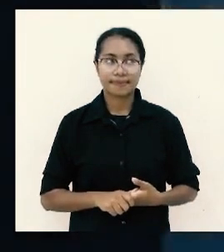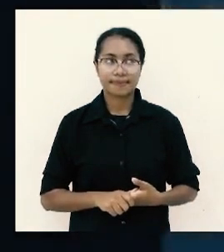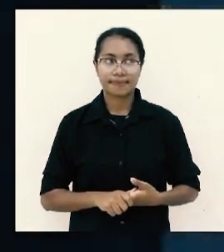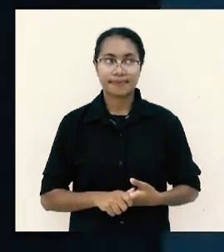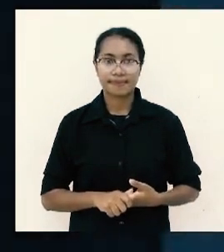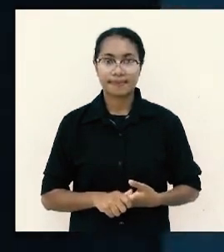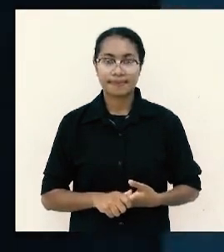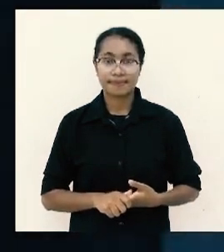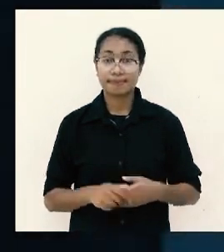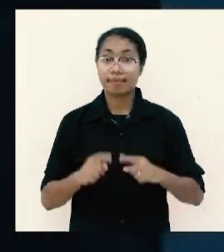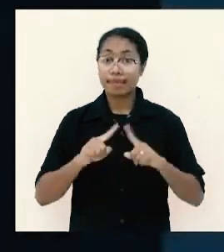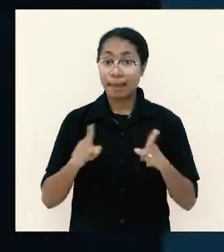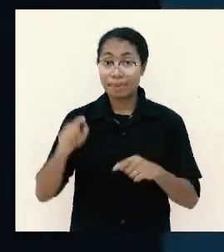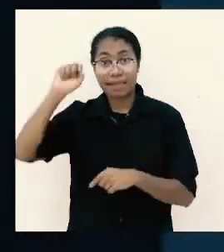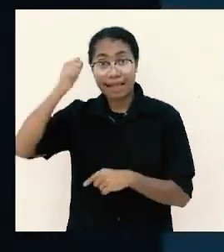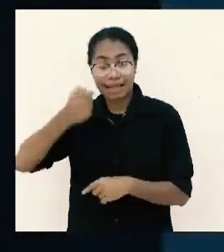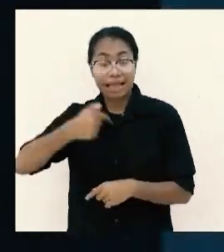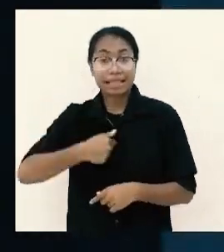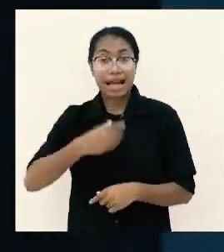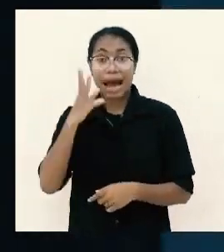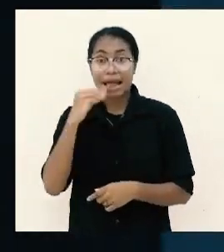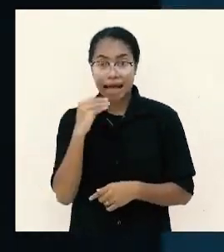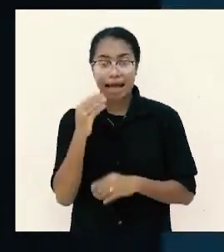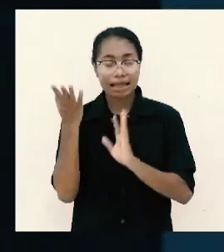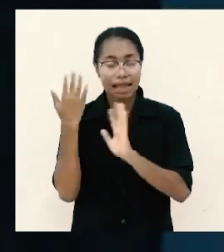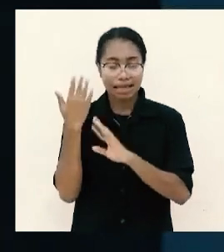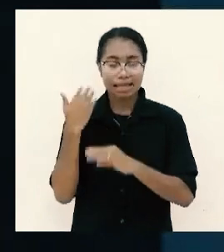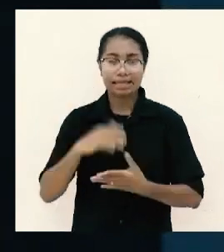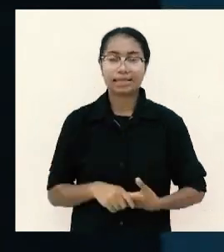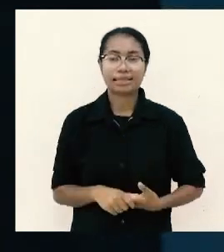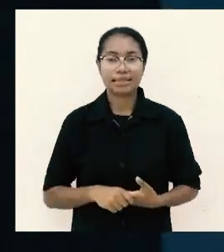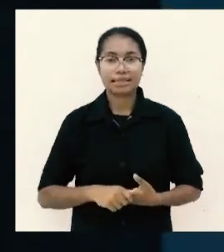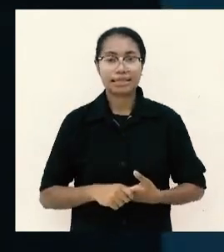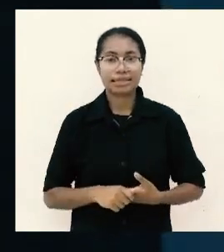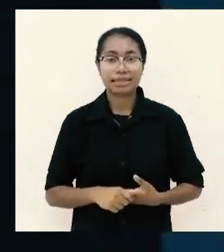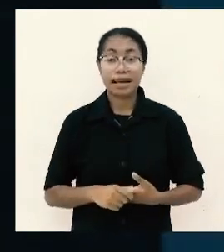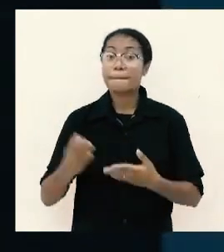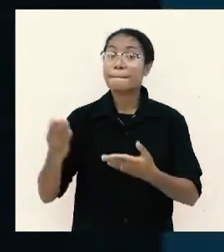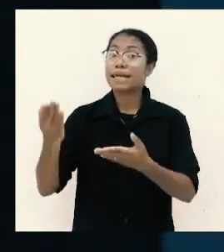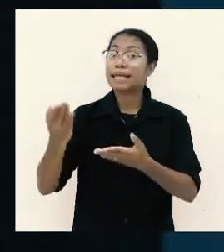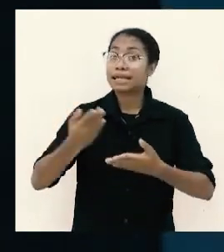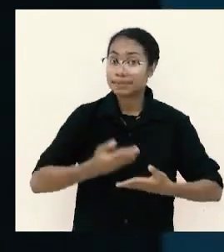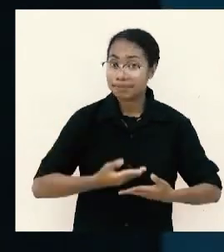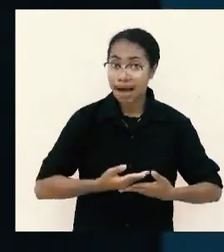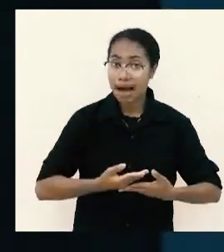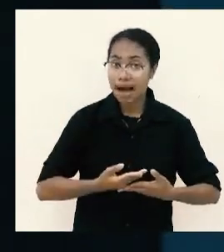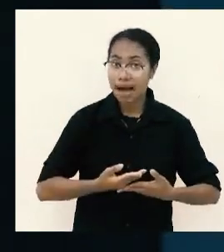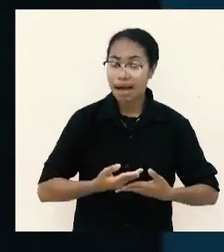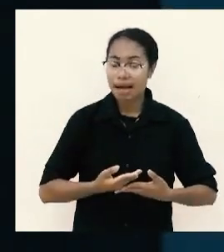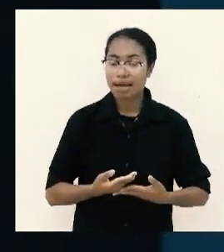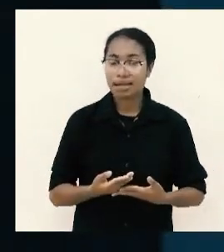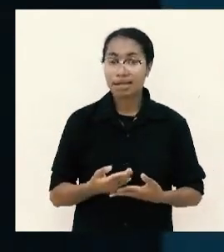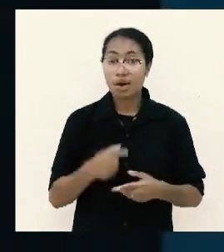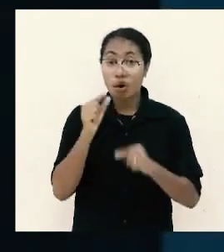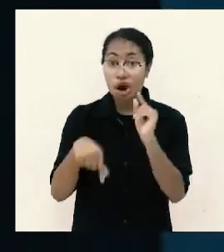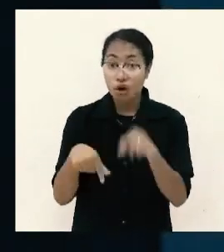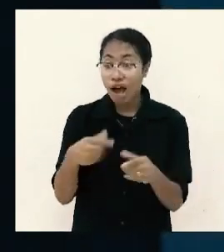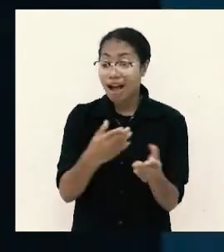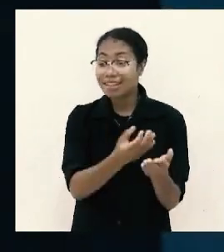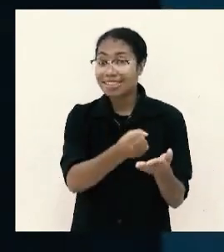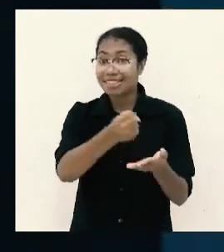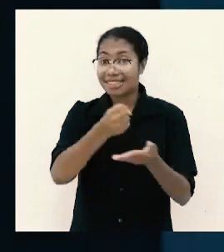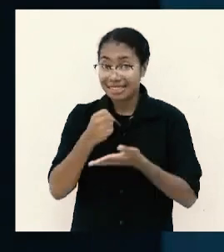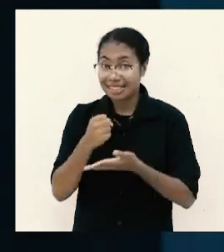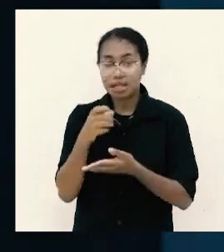tapi ingat yang saya katakan tadi menerima pemberian orang itu